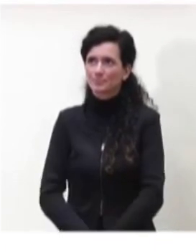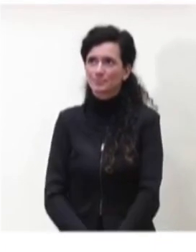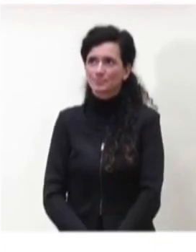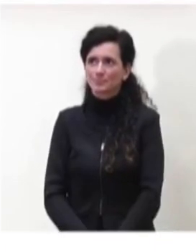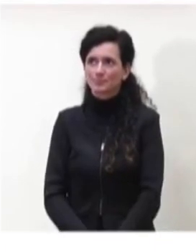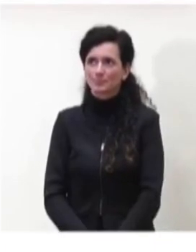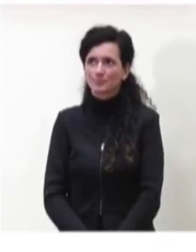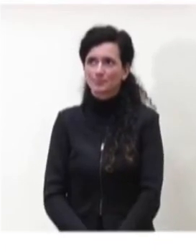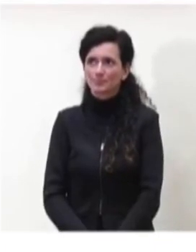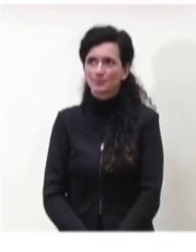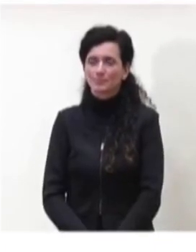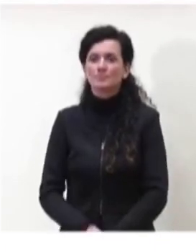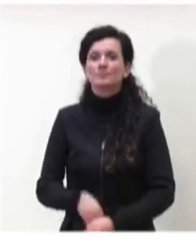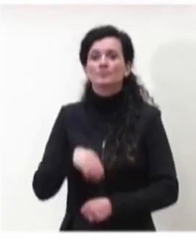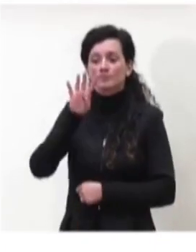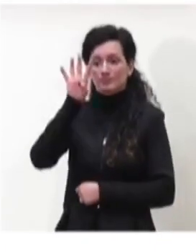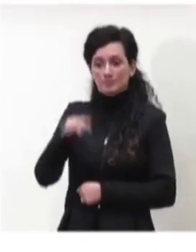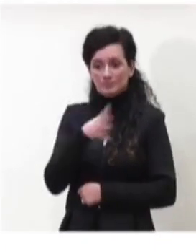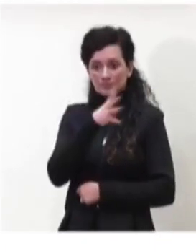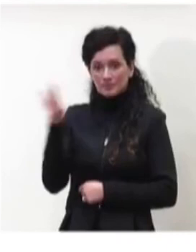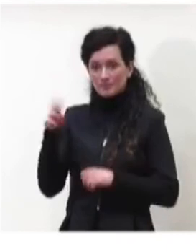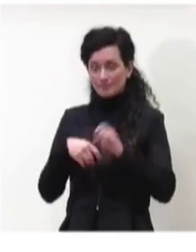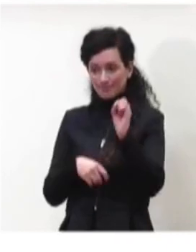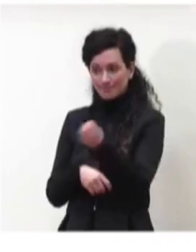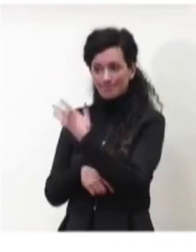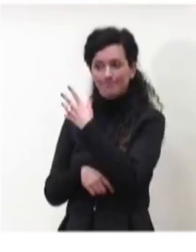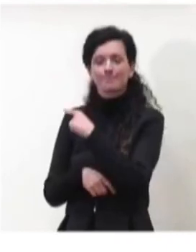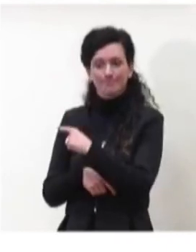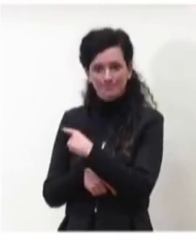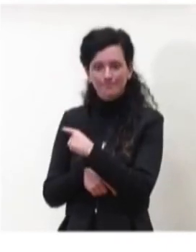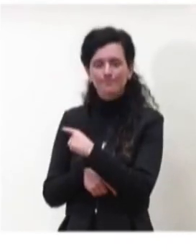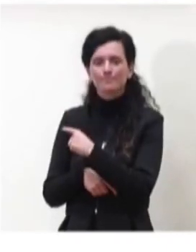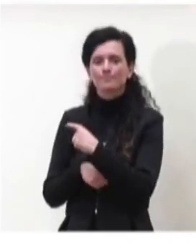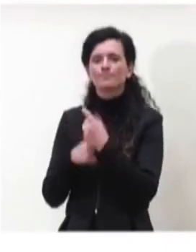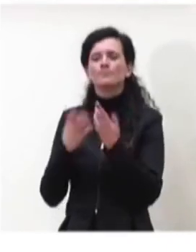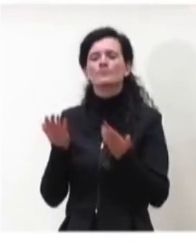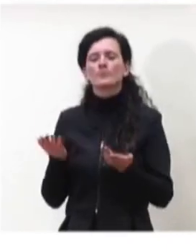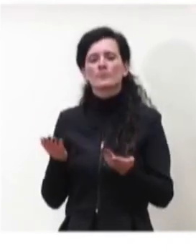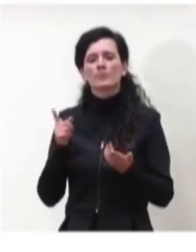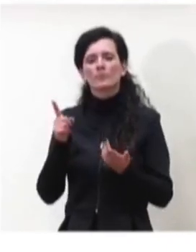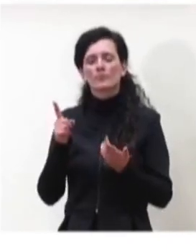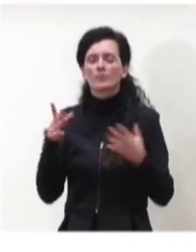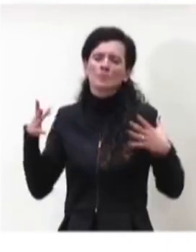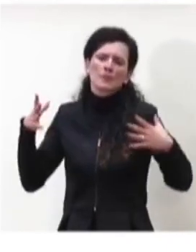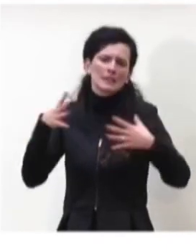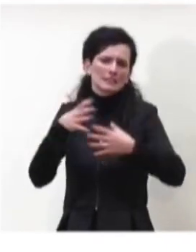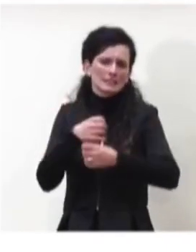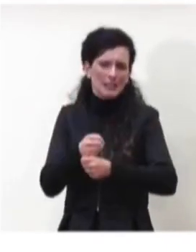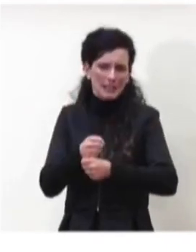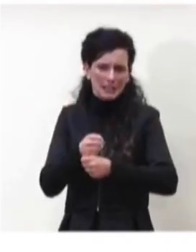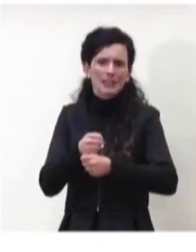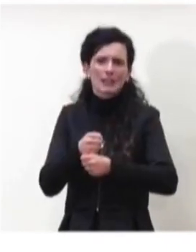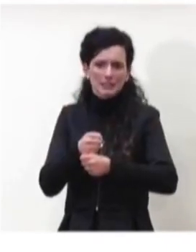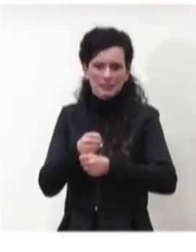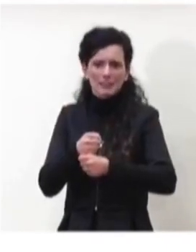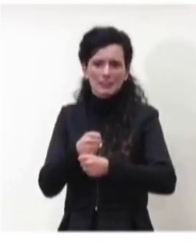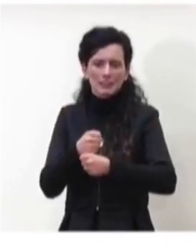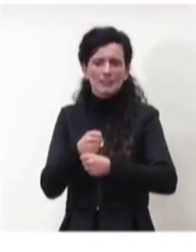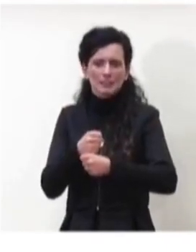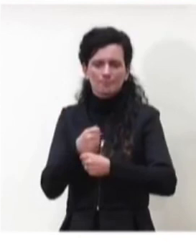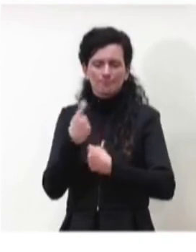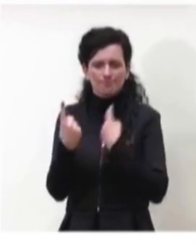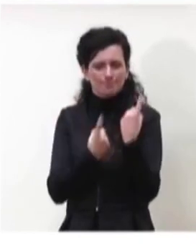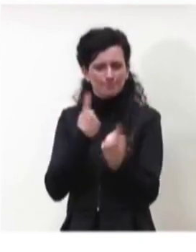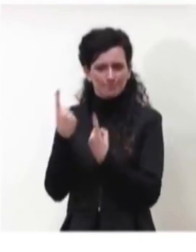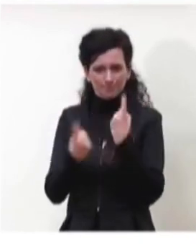In questo caso ci troviamo nella sintesi, nella sintesi come vedete